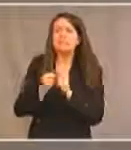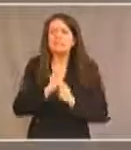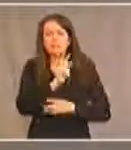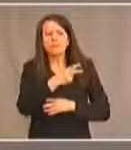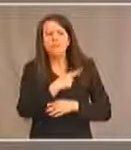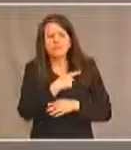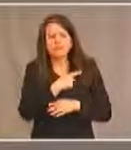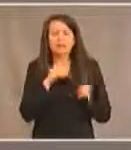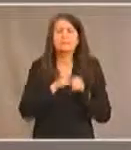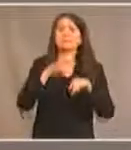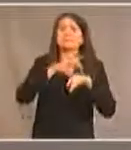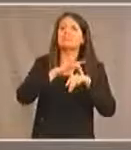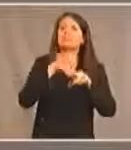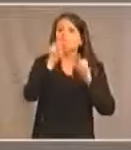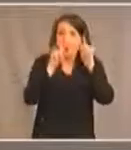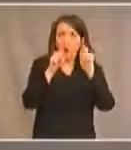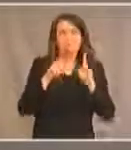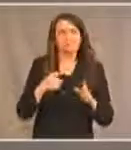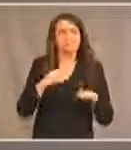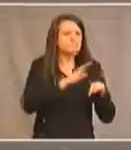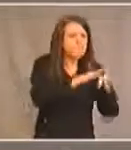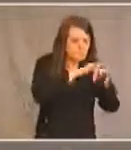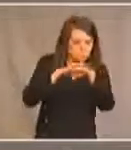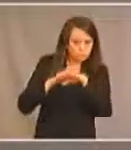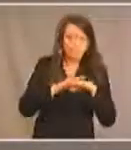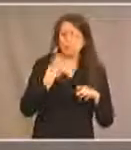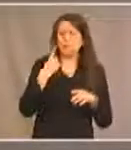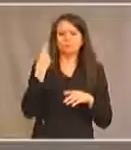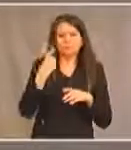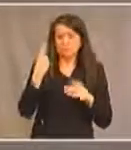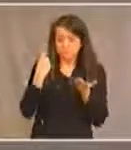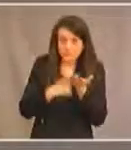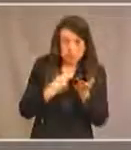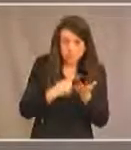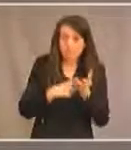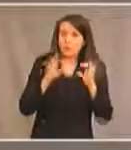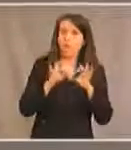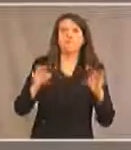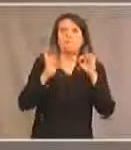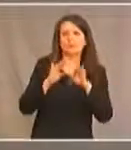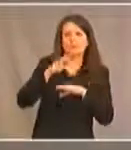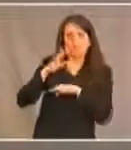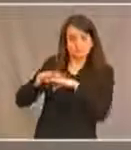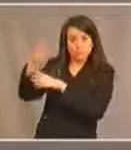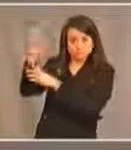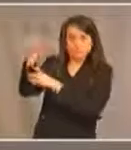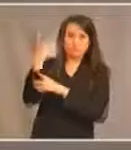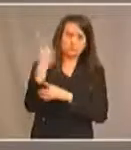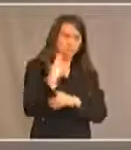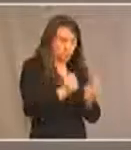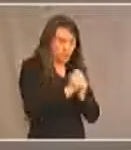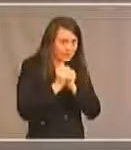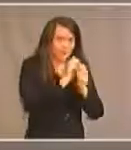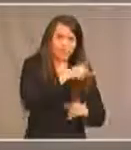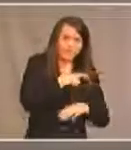territoires que nous consultons dans le cadre de toute discussion sur les traités des Nations Unies et nous